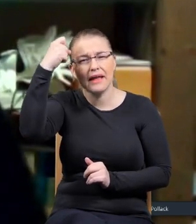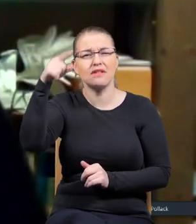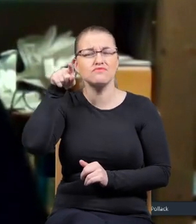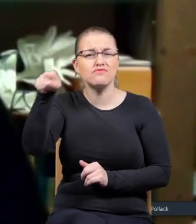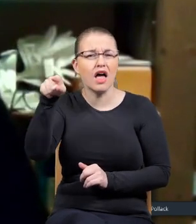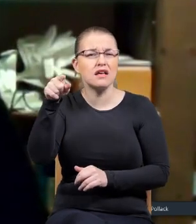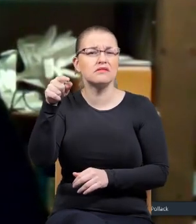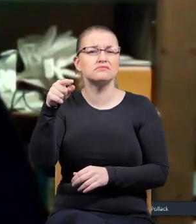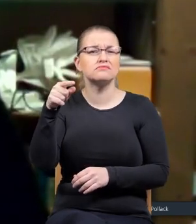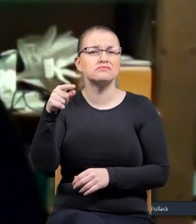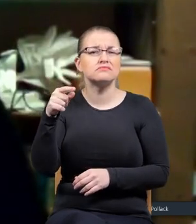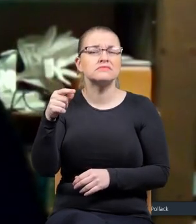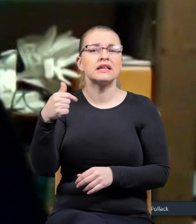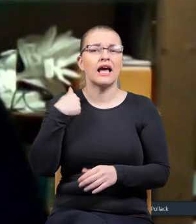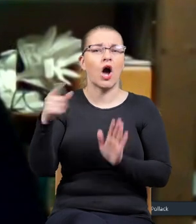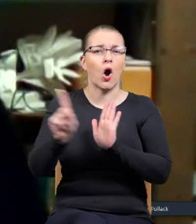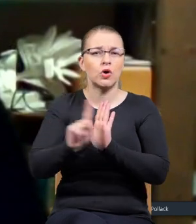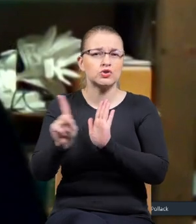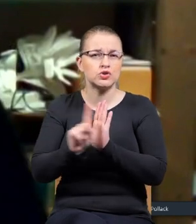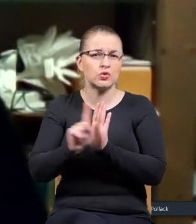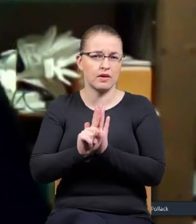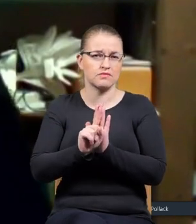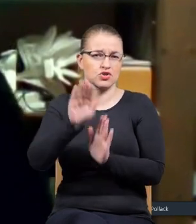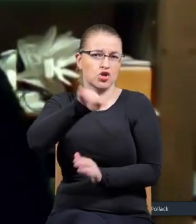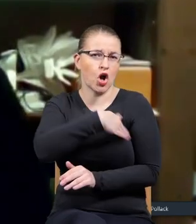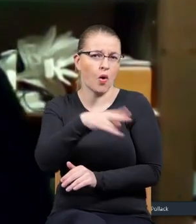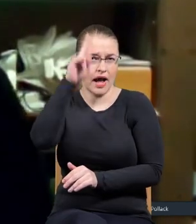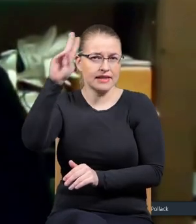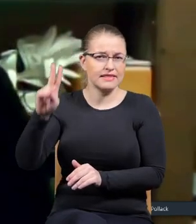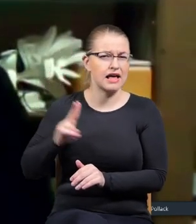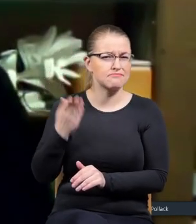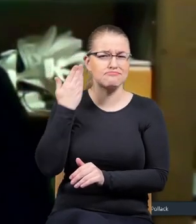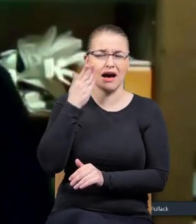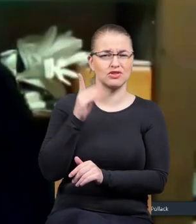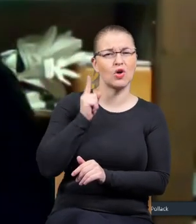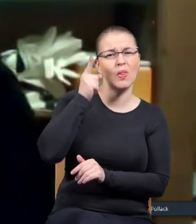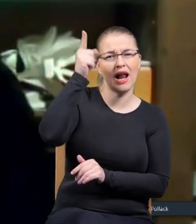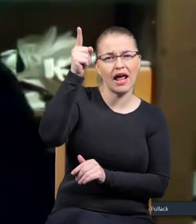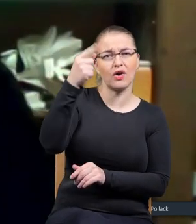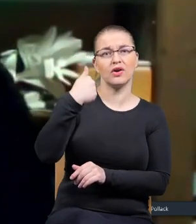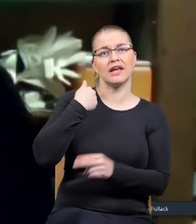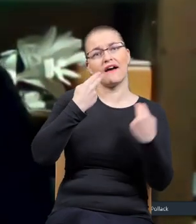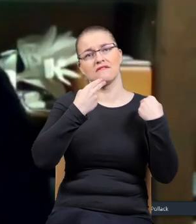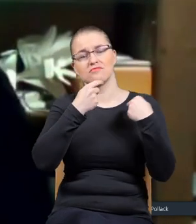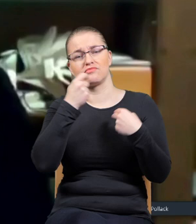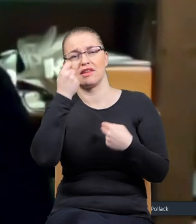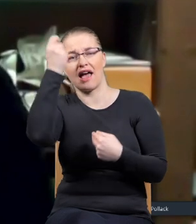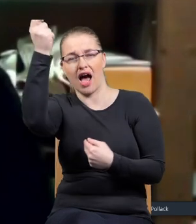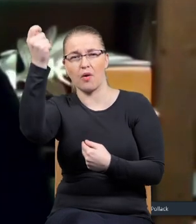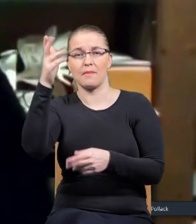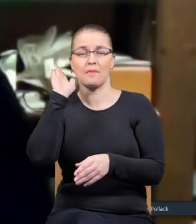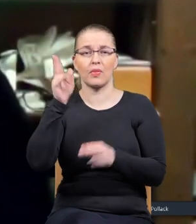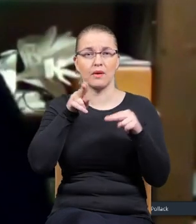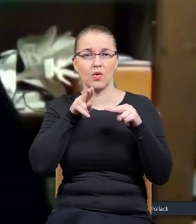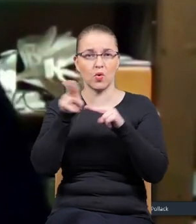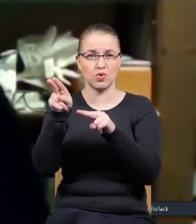scenę, że ja wtedy jeszcze chodziłem do internatu, który był bardzo daleko, więc ja pociągnąłem do tego Amstetten i potem brałem udział